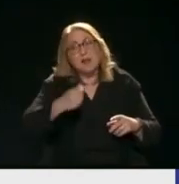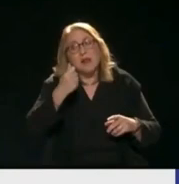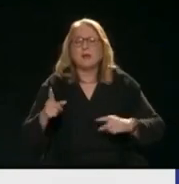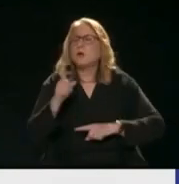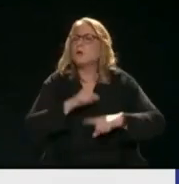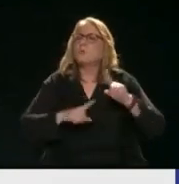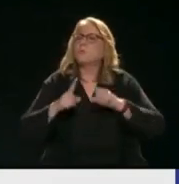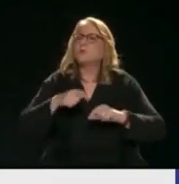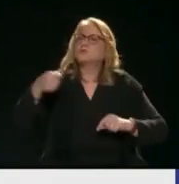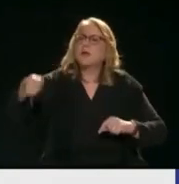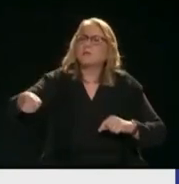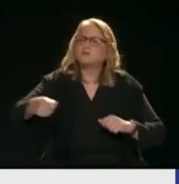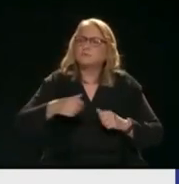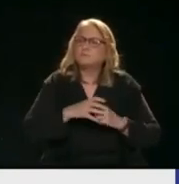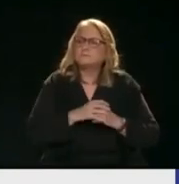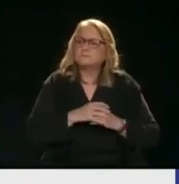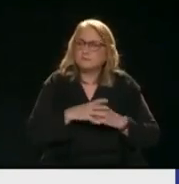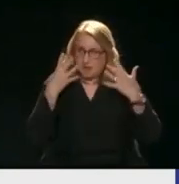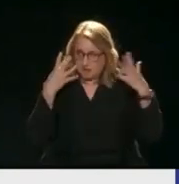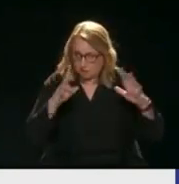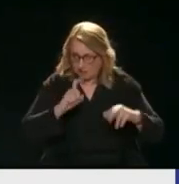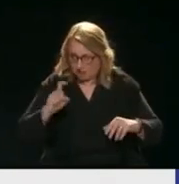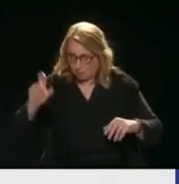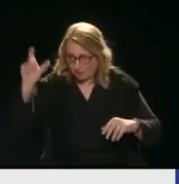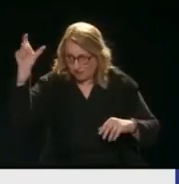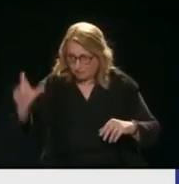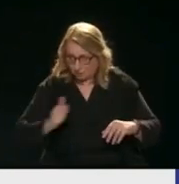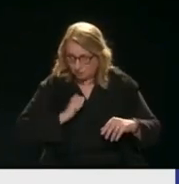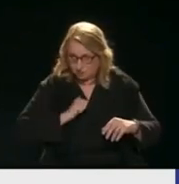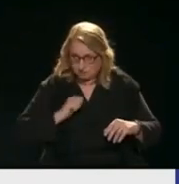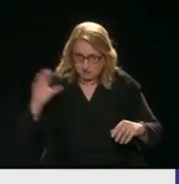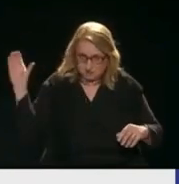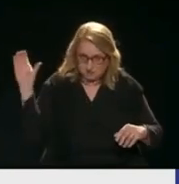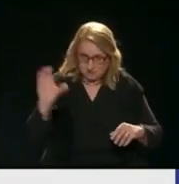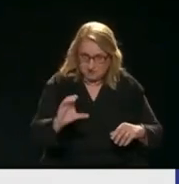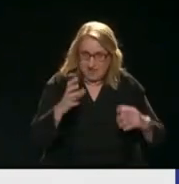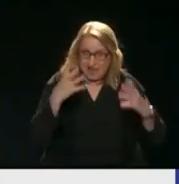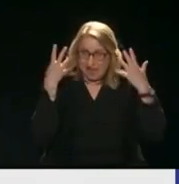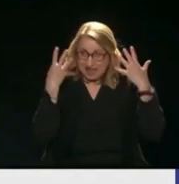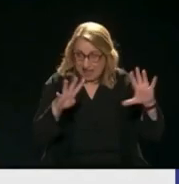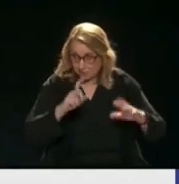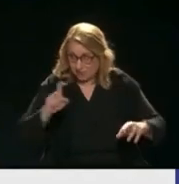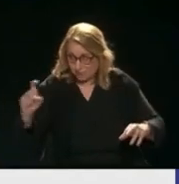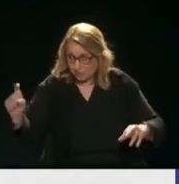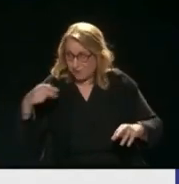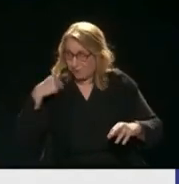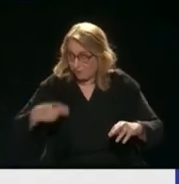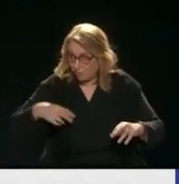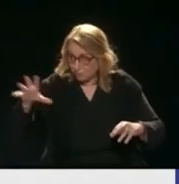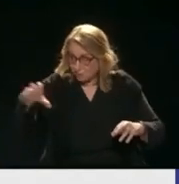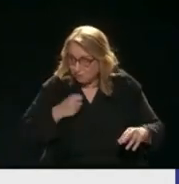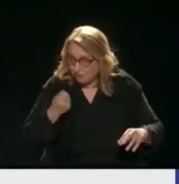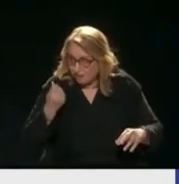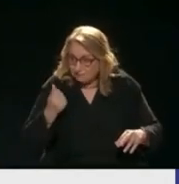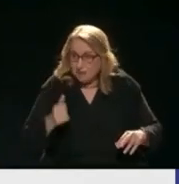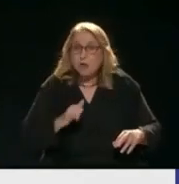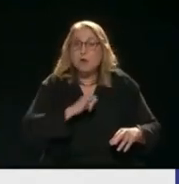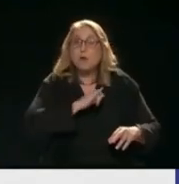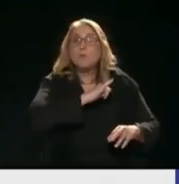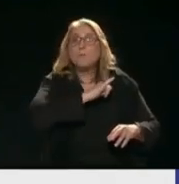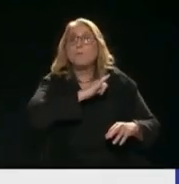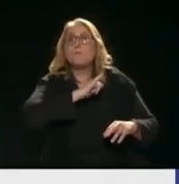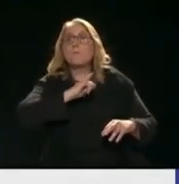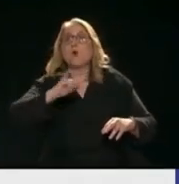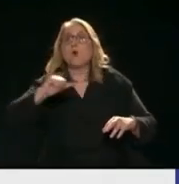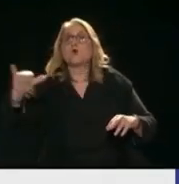είναι Πόσα χρήματα έδωσε 900 εκατομμύρια Τι έδωσε λεφτά Το δημόσιο πήρε λεφτά Ποτέ Μια εγκητική για